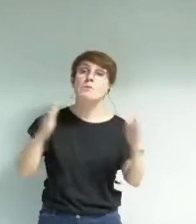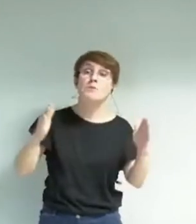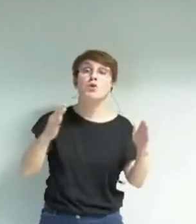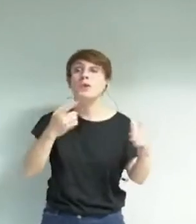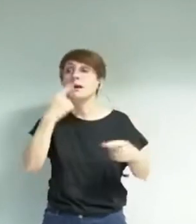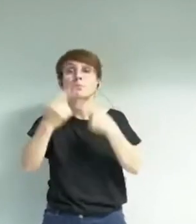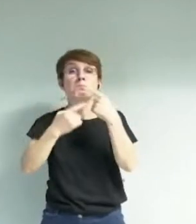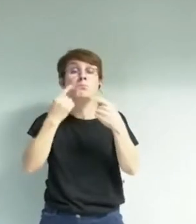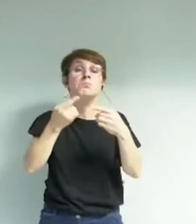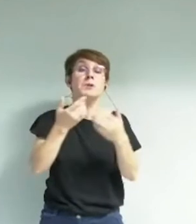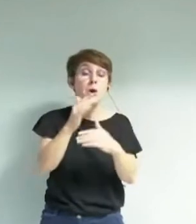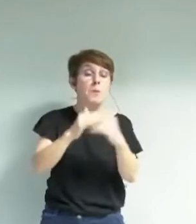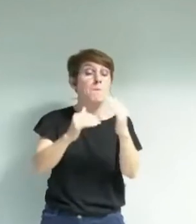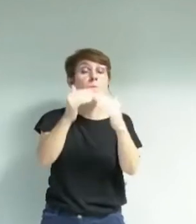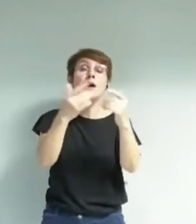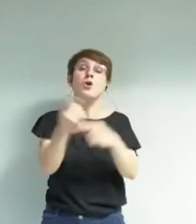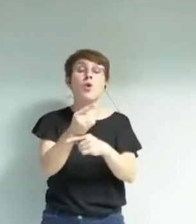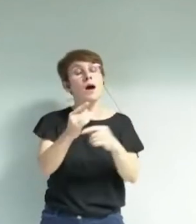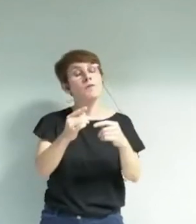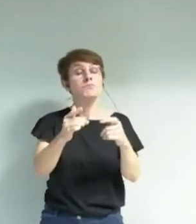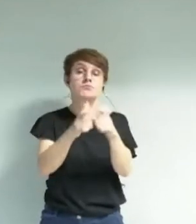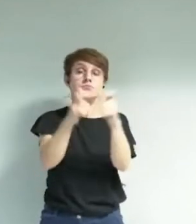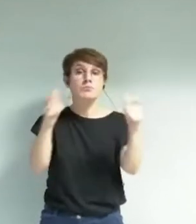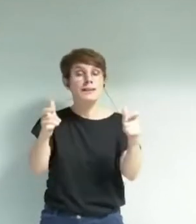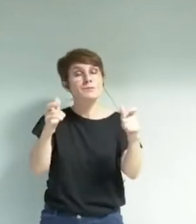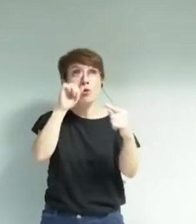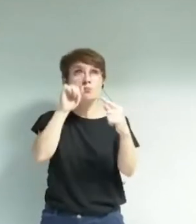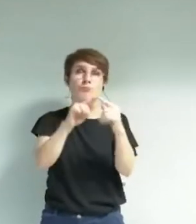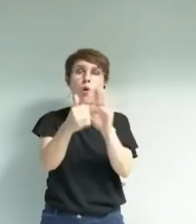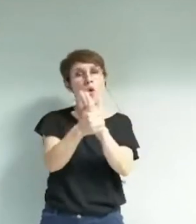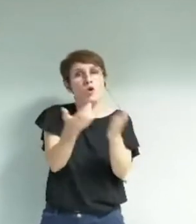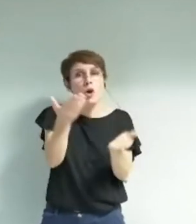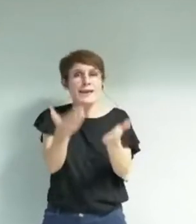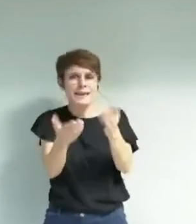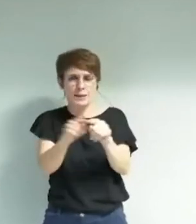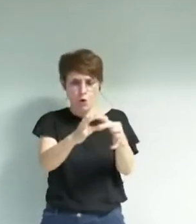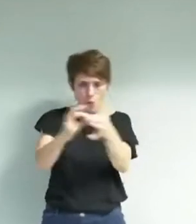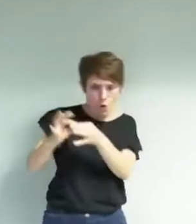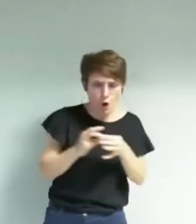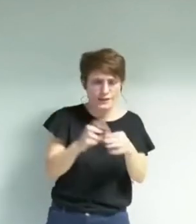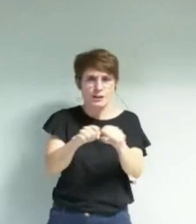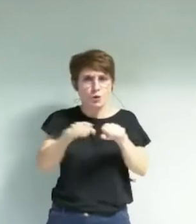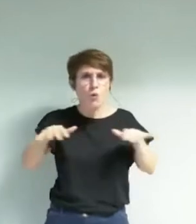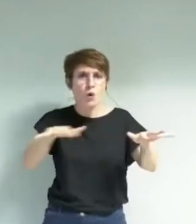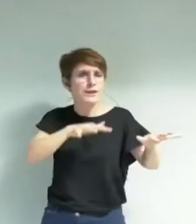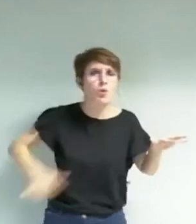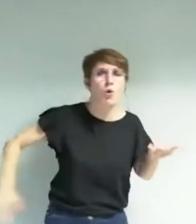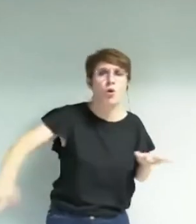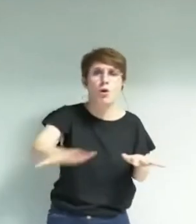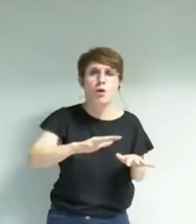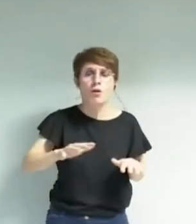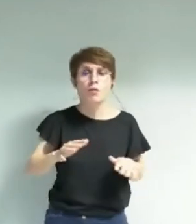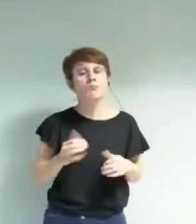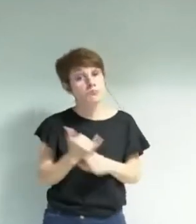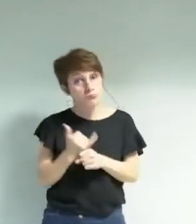conçue comme un équipement d'équilibre amené à jouer un rôle de coordination et de soutien du réseau. Où se situera